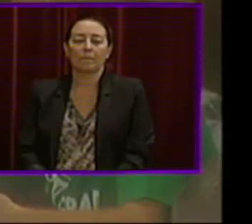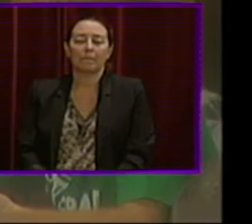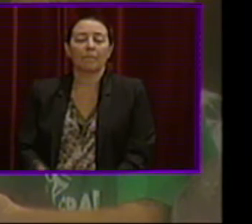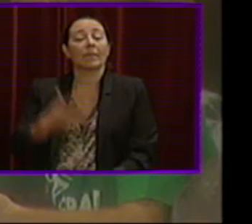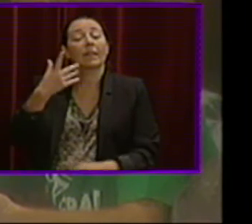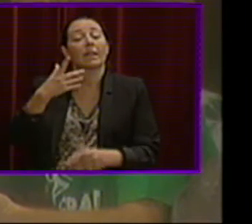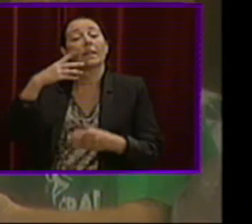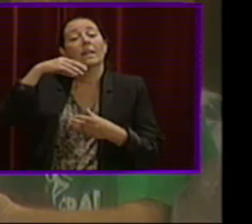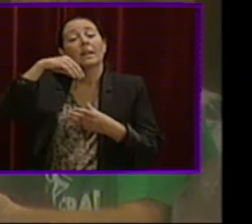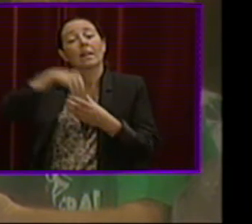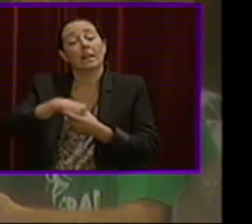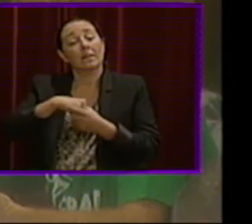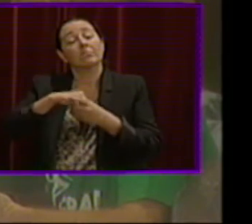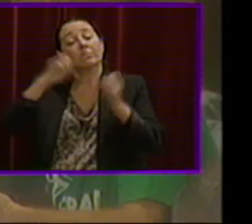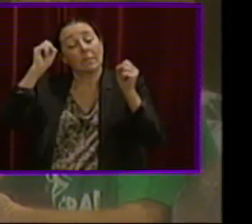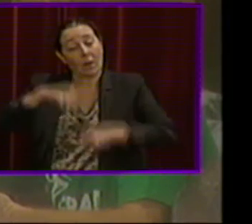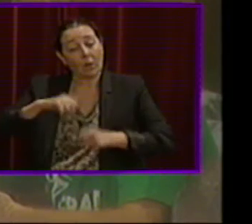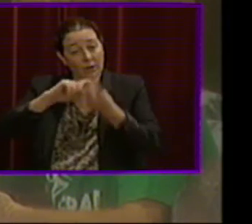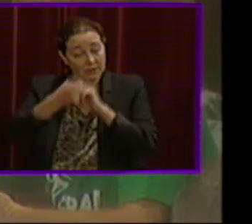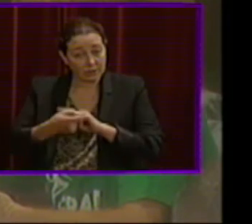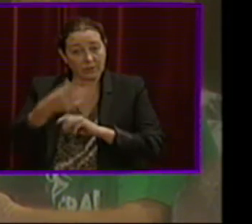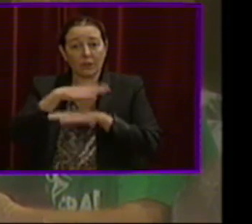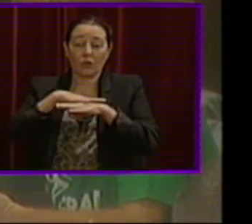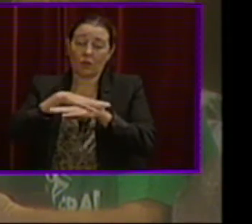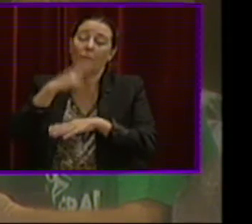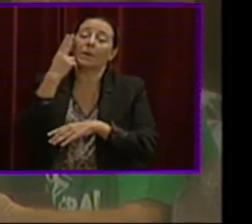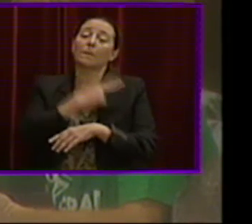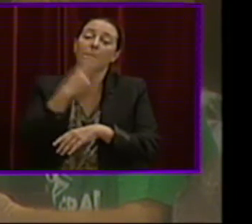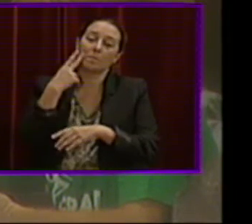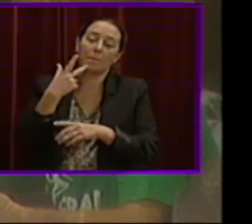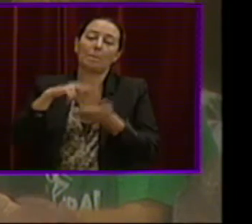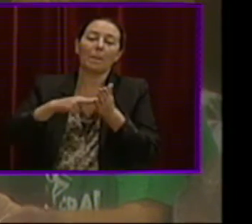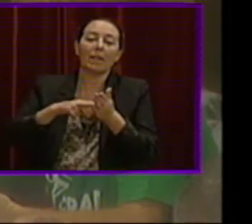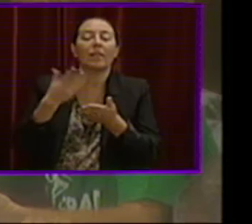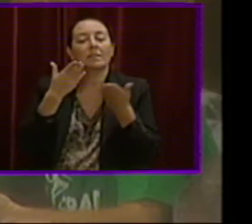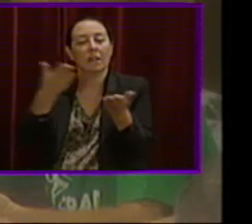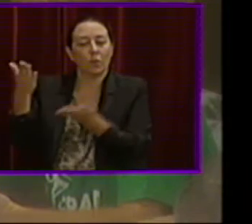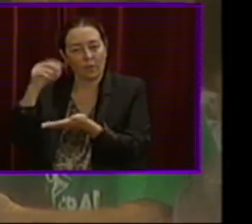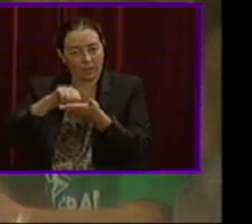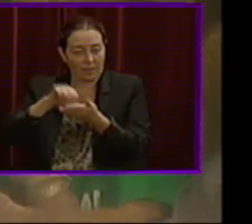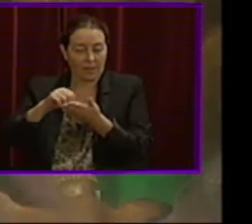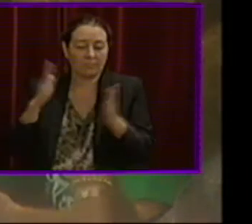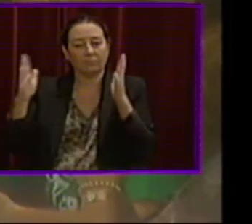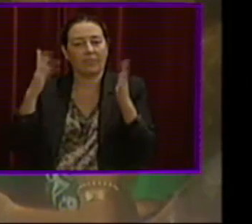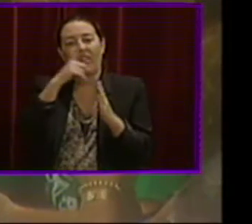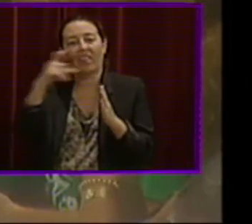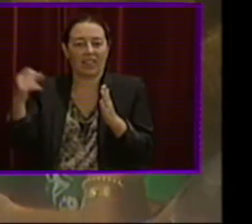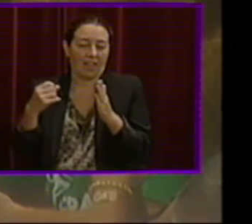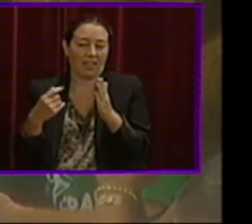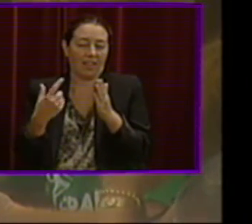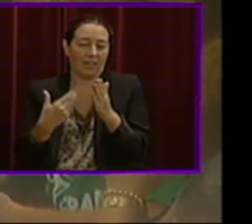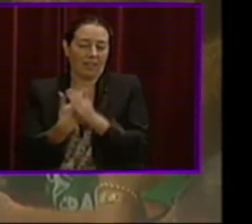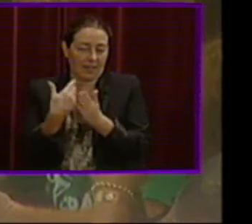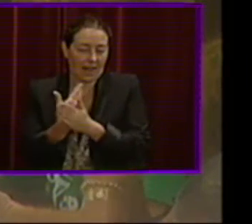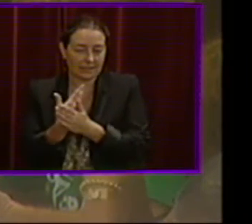En el marco dels acords de l'Espelcambi, el govern se comprometió a fer efectivas les mesures de rescate ciudadano dentro dels 100 primeros dies. En Baleares,